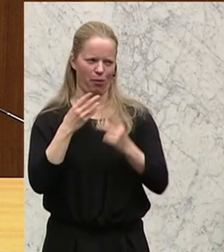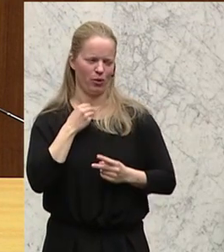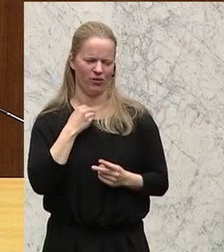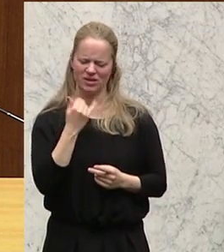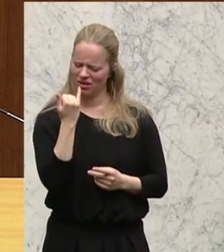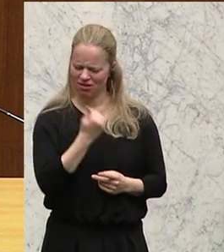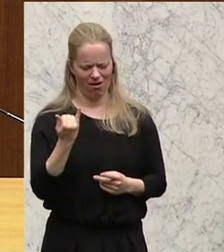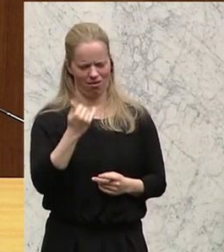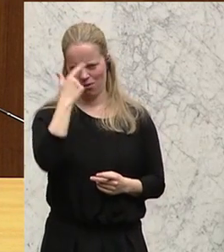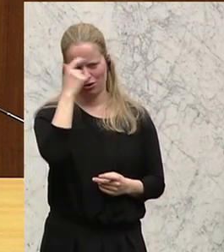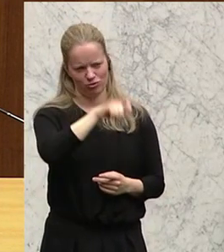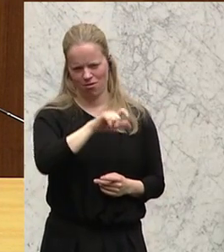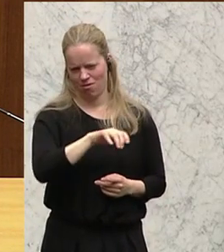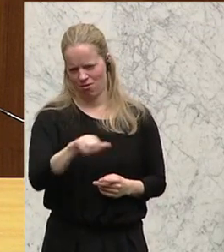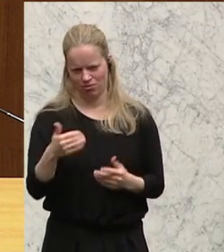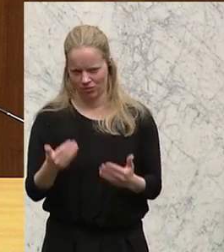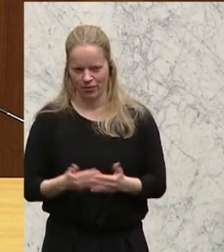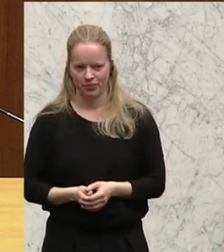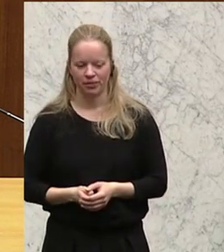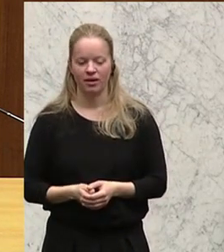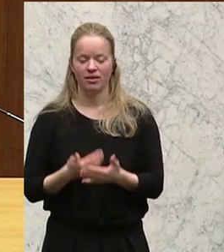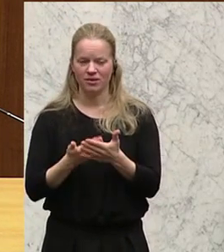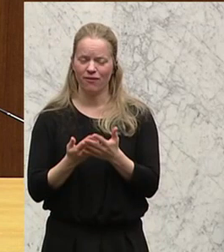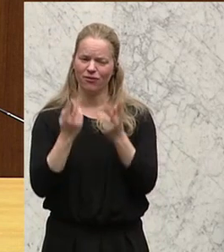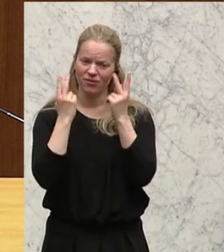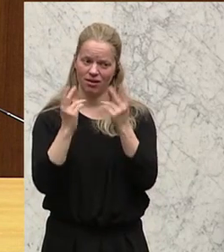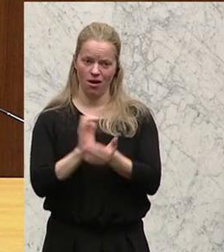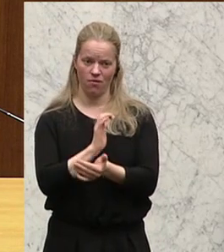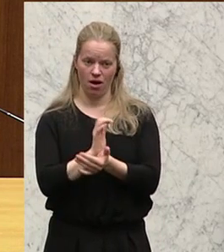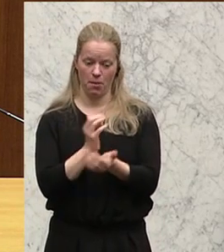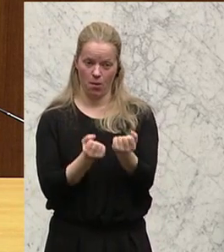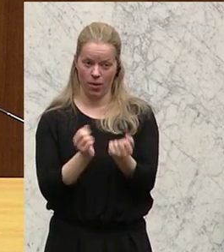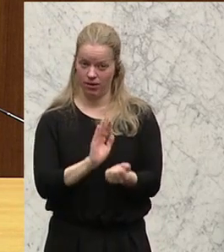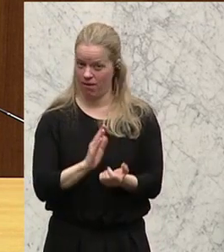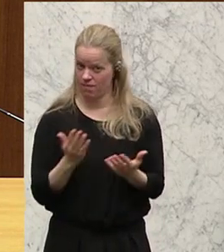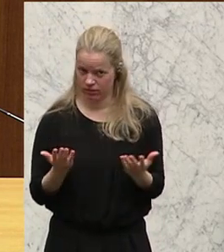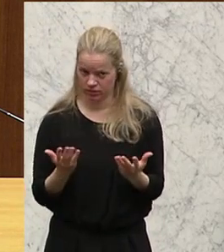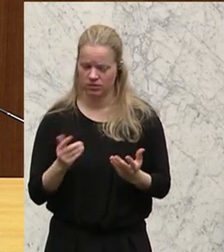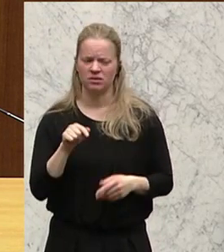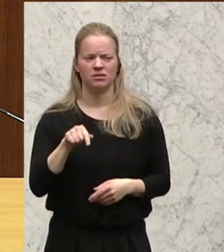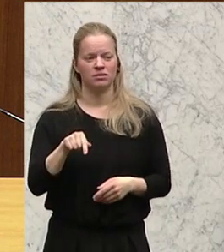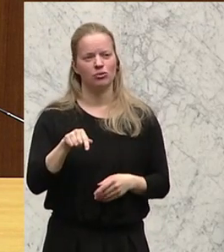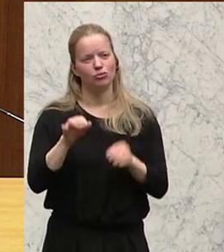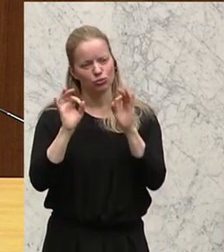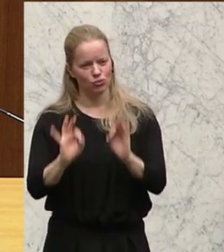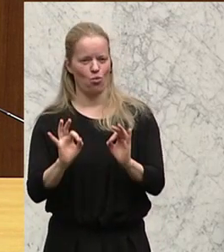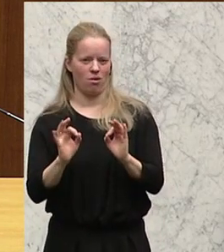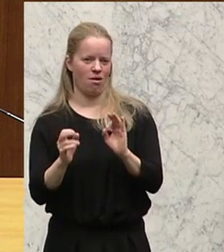daher eine wichtige Aufgabe der Politik, für die notwendigen Rahmenbedingungen zu sorgen.